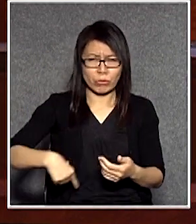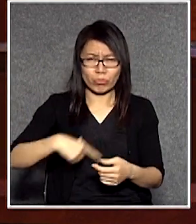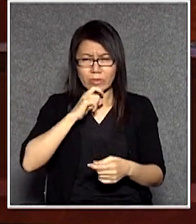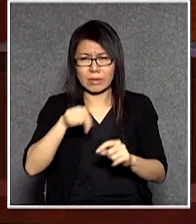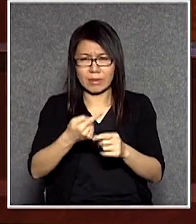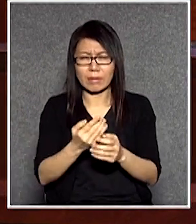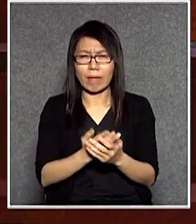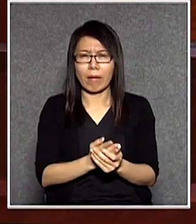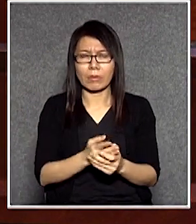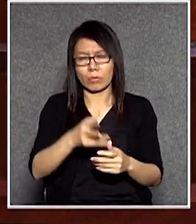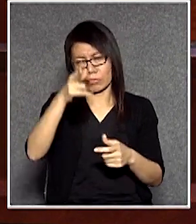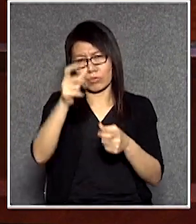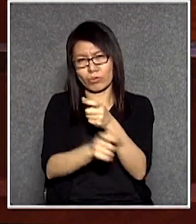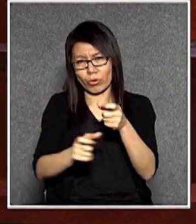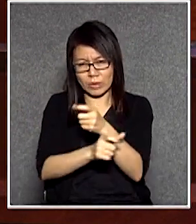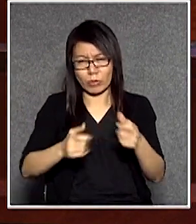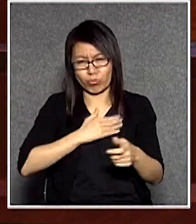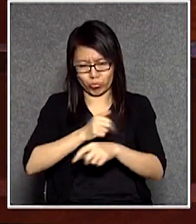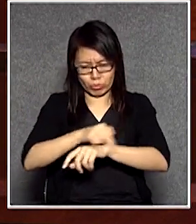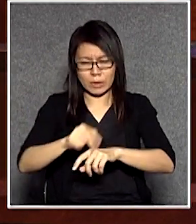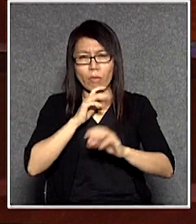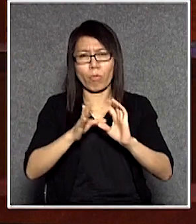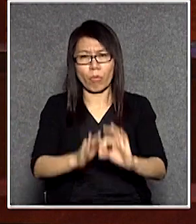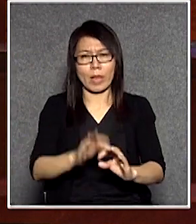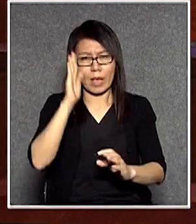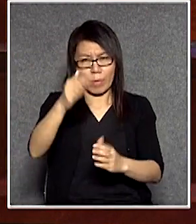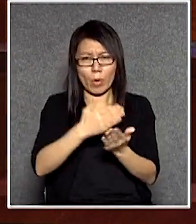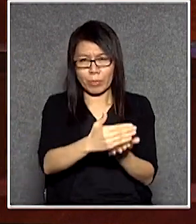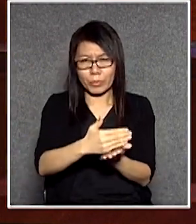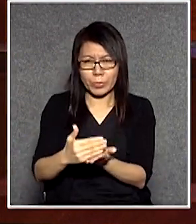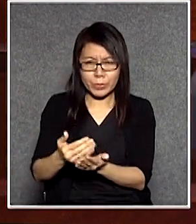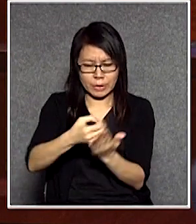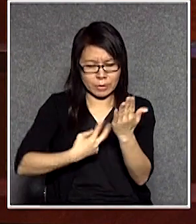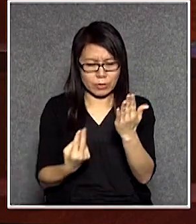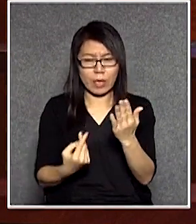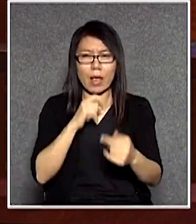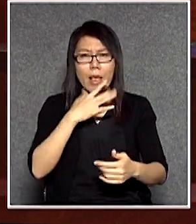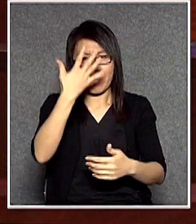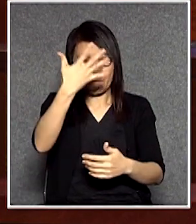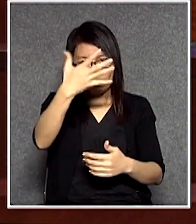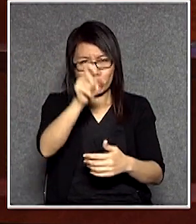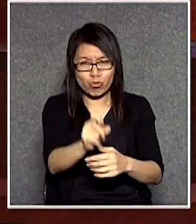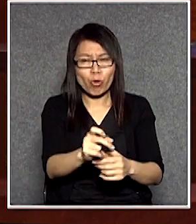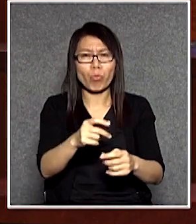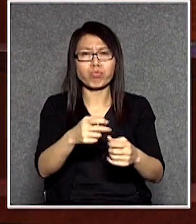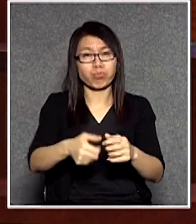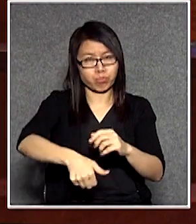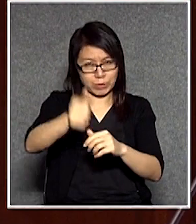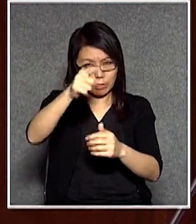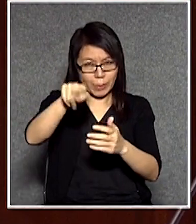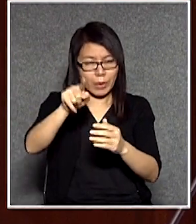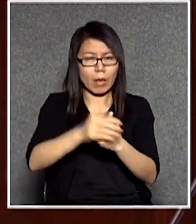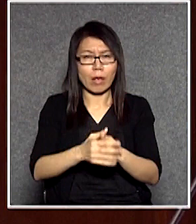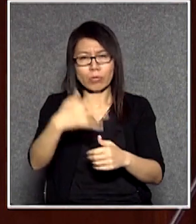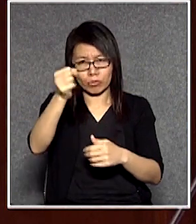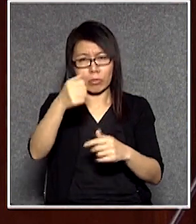這個跟財政預算案有關的因為他希望這個撥款條例組案可以在五月中通過主席你是非常配合